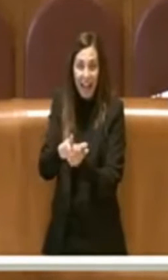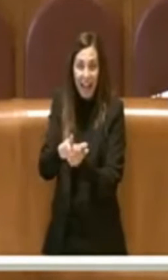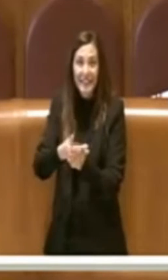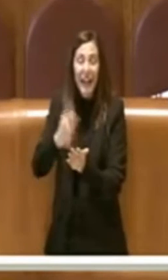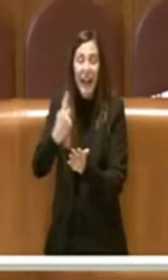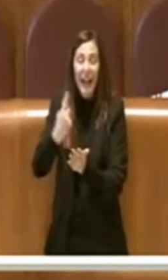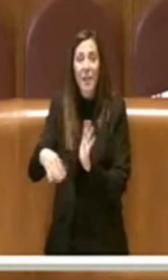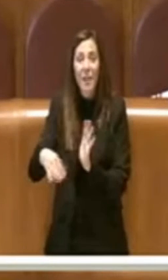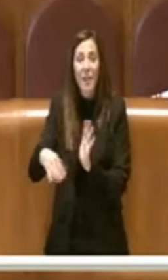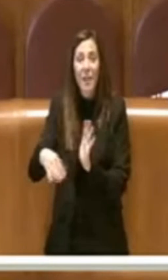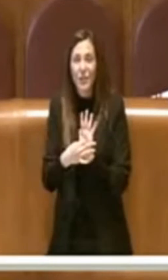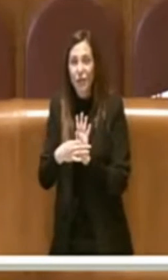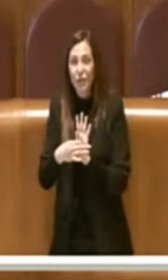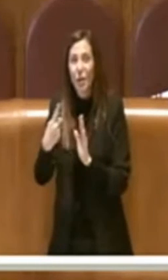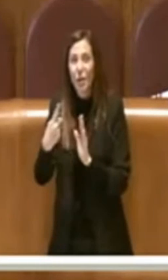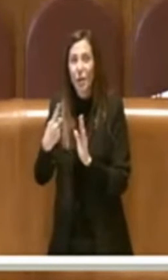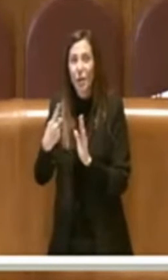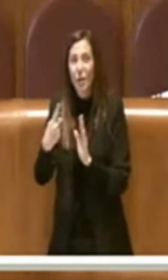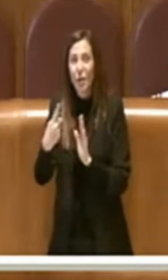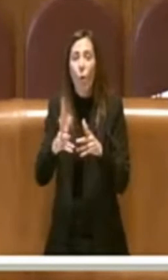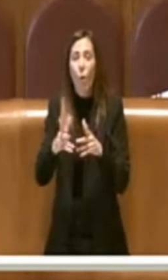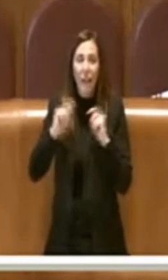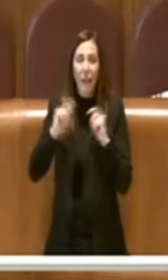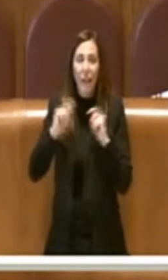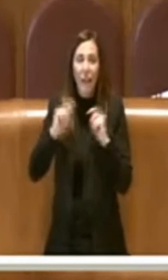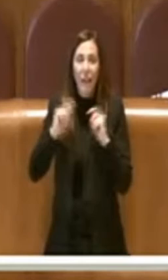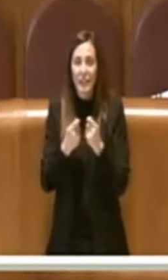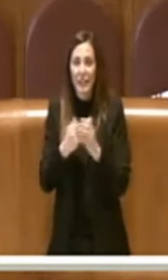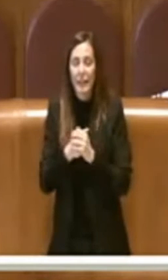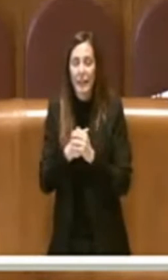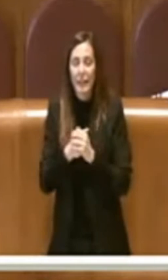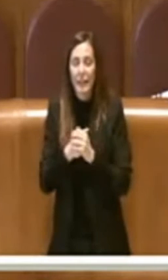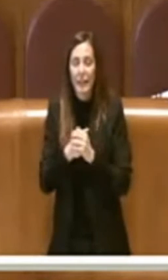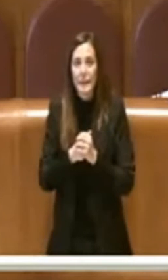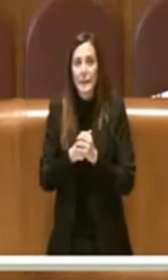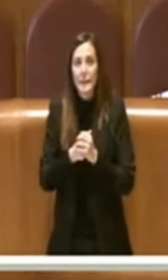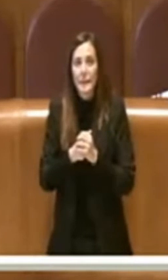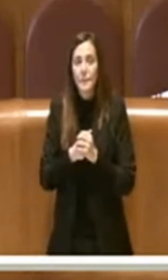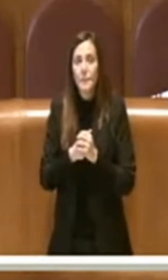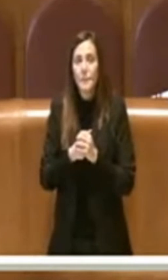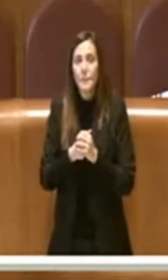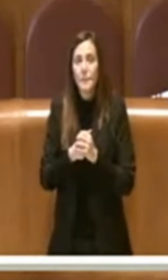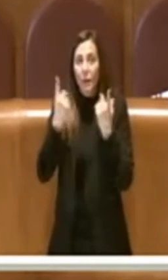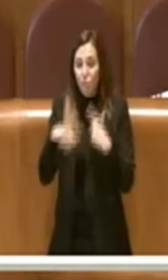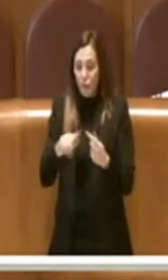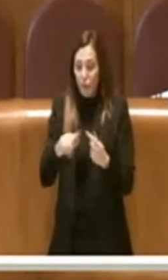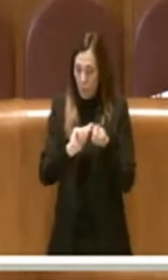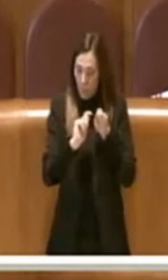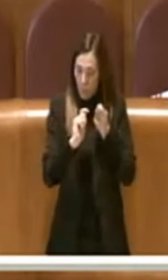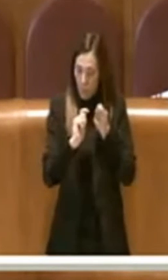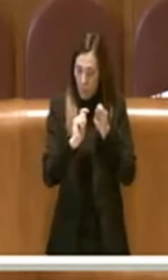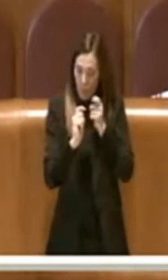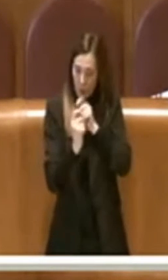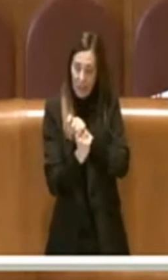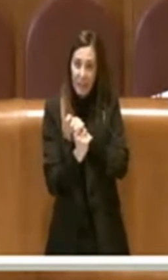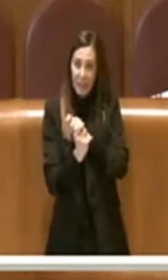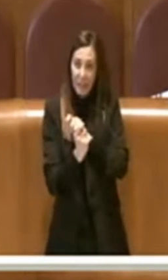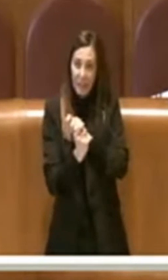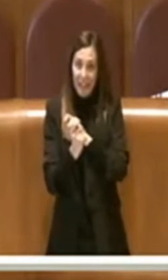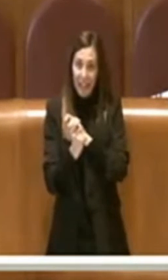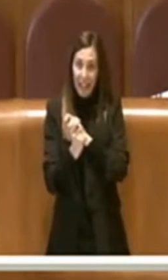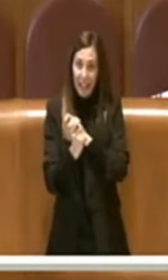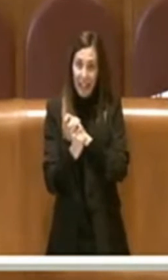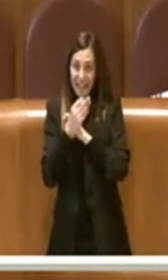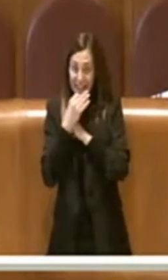principio della volontà generale quindi con queste modifiche noi andiamo di